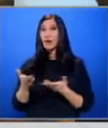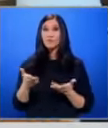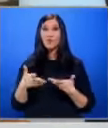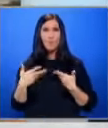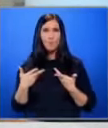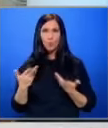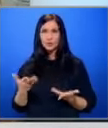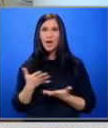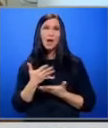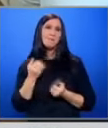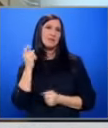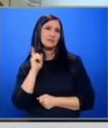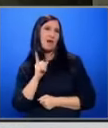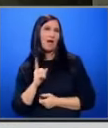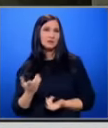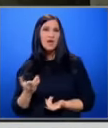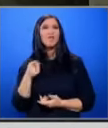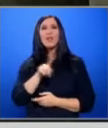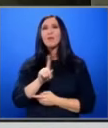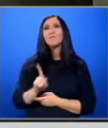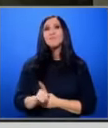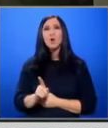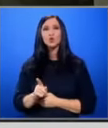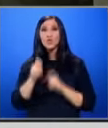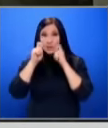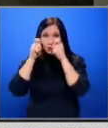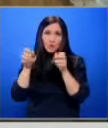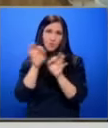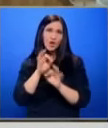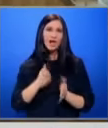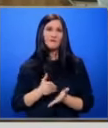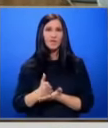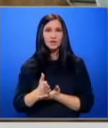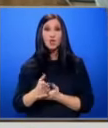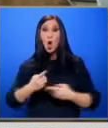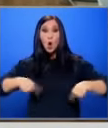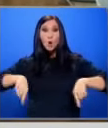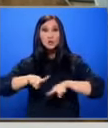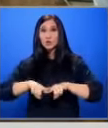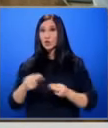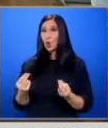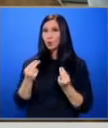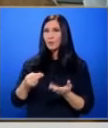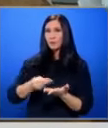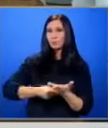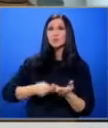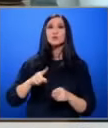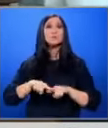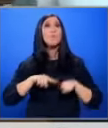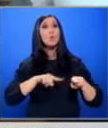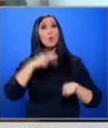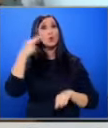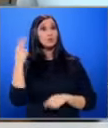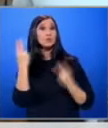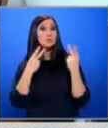поиска без наказа Това не може да се ацелилира по абсолютно никакъв начин Окръжният съд одобри, исключеното с прокуратурата с